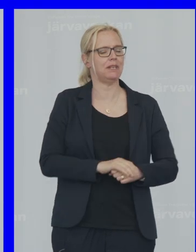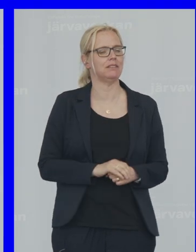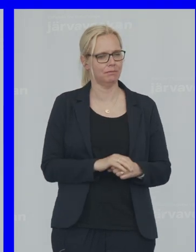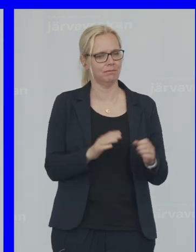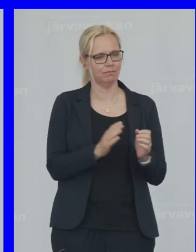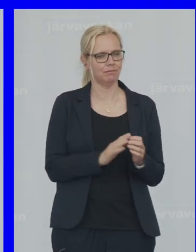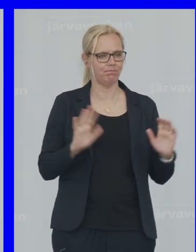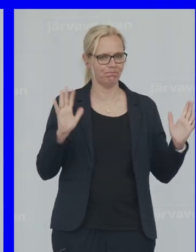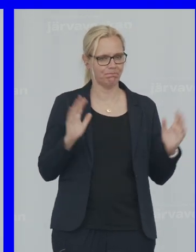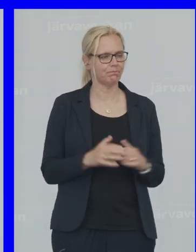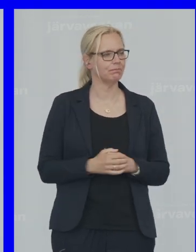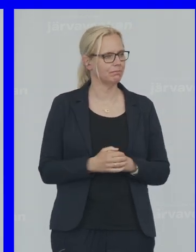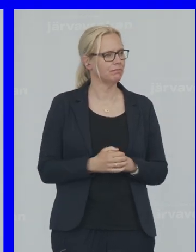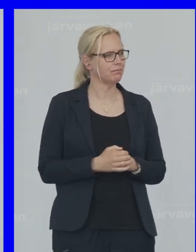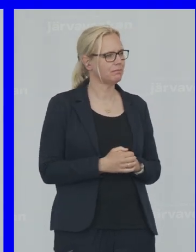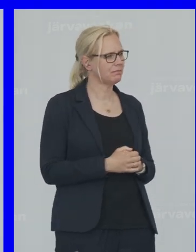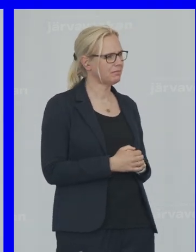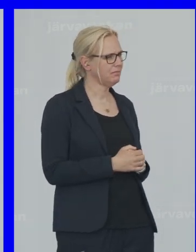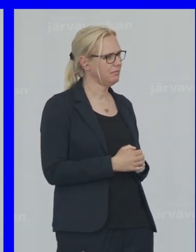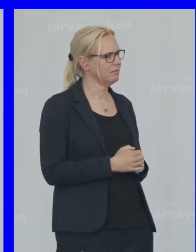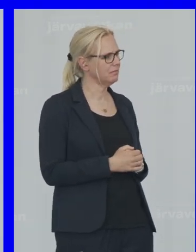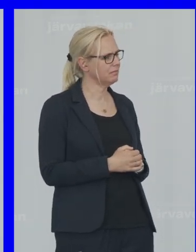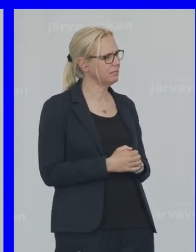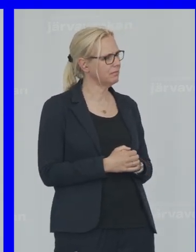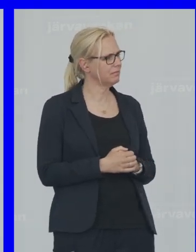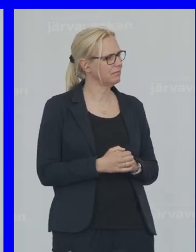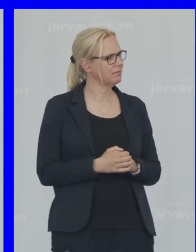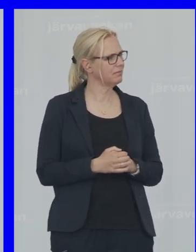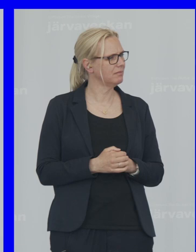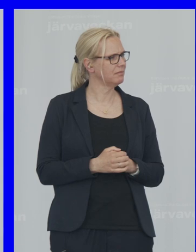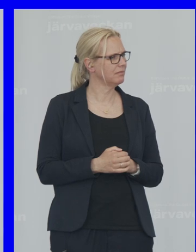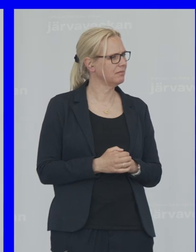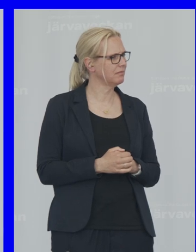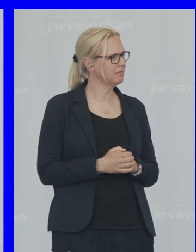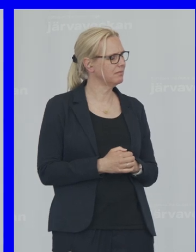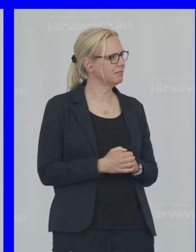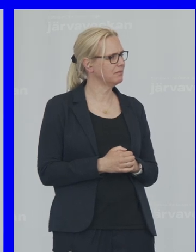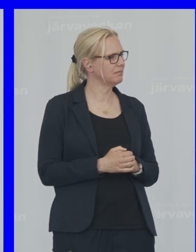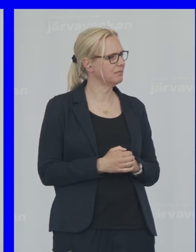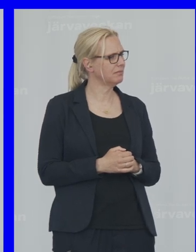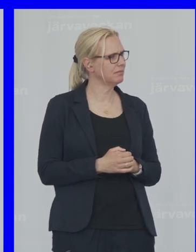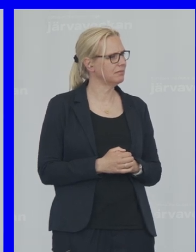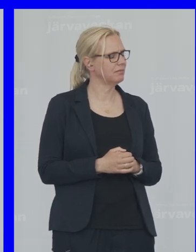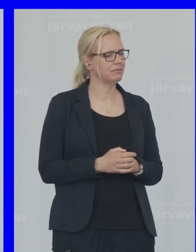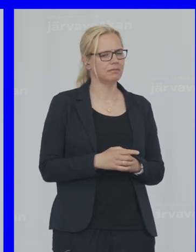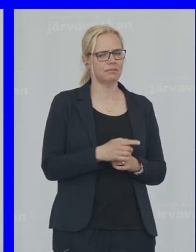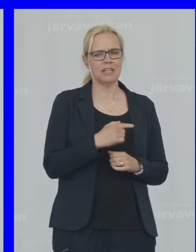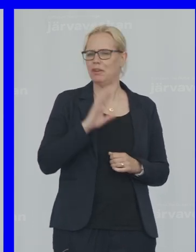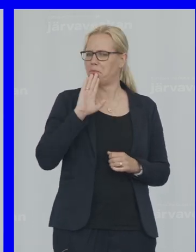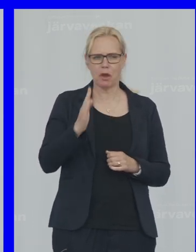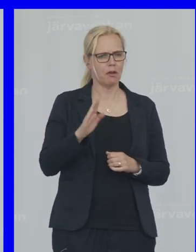behöver inte mer